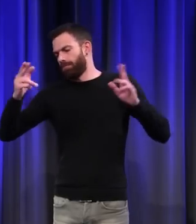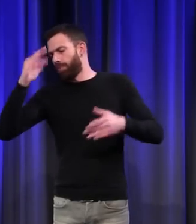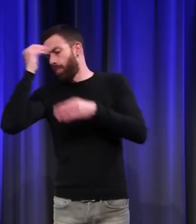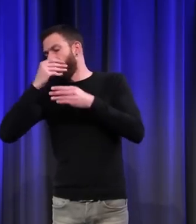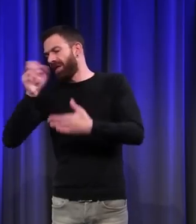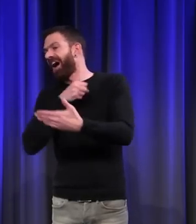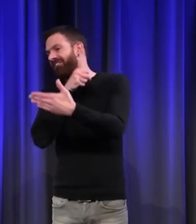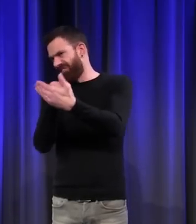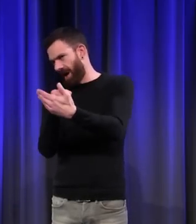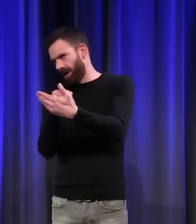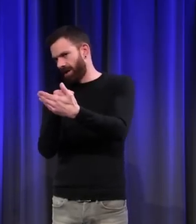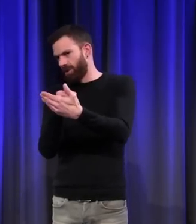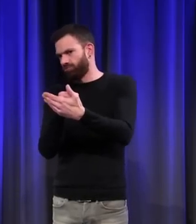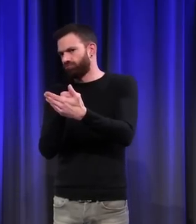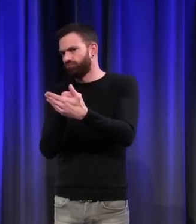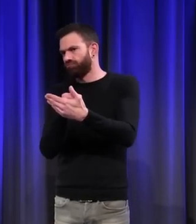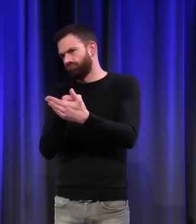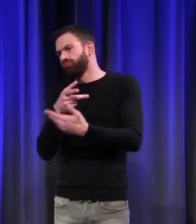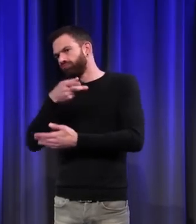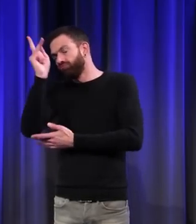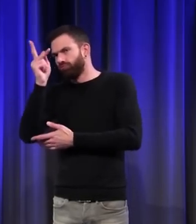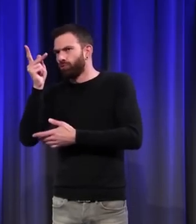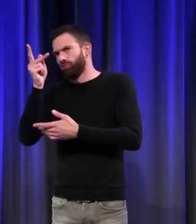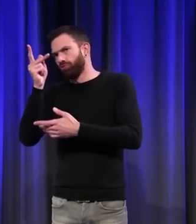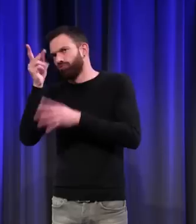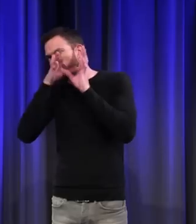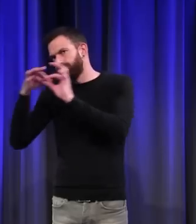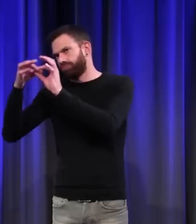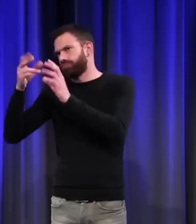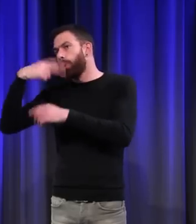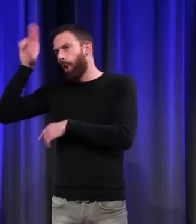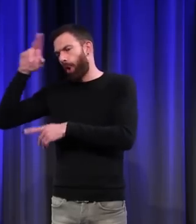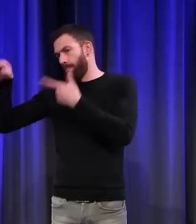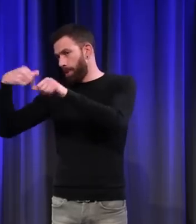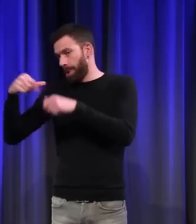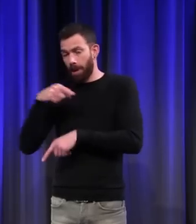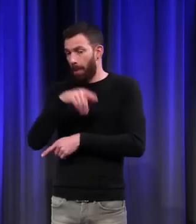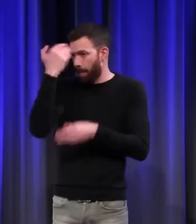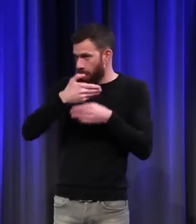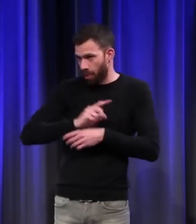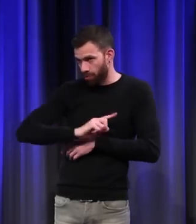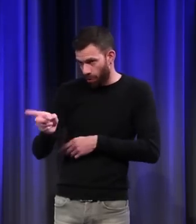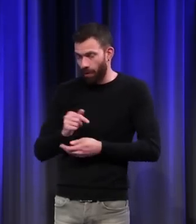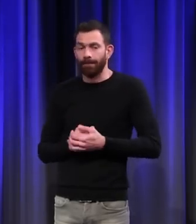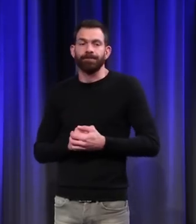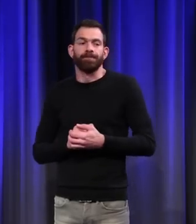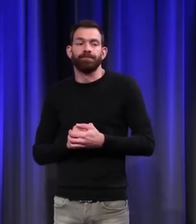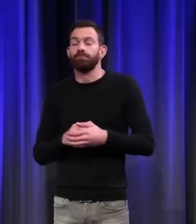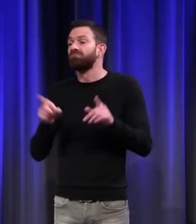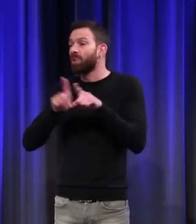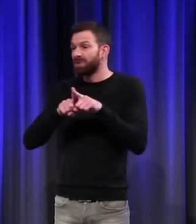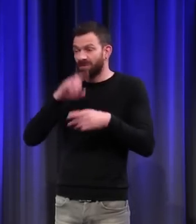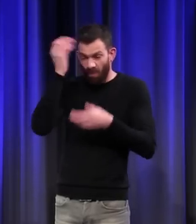essentiellement l'Europe moderne, pas l'Europe médiévale. L'idée que le Moyen Âge est